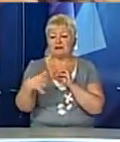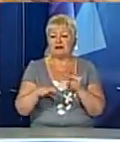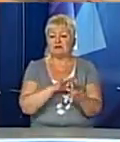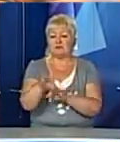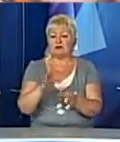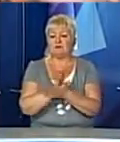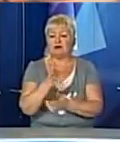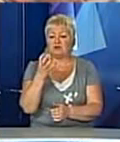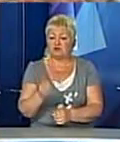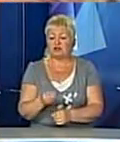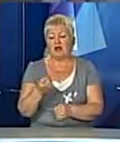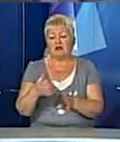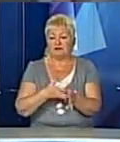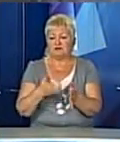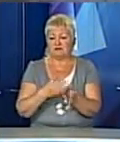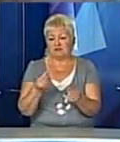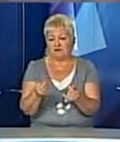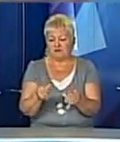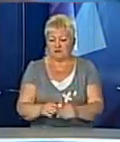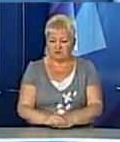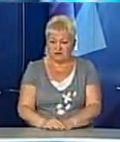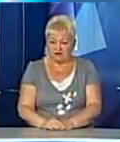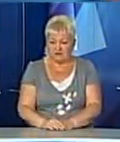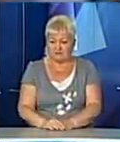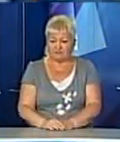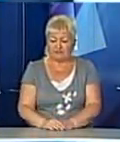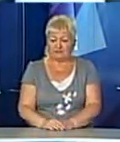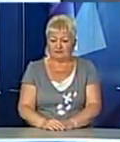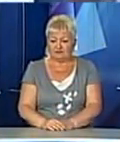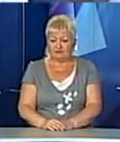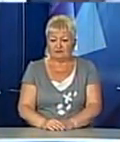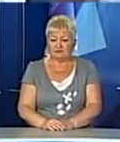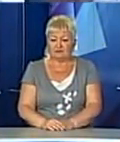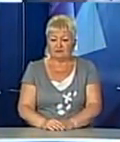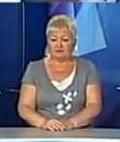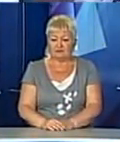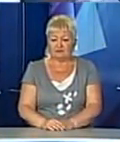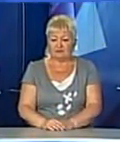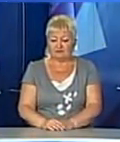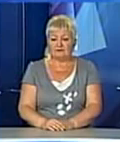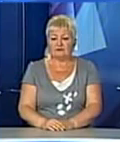мають ще. Однак не вистачає фінансування. Оксана Шеверюк, Ірина Качмарак та Володимир Ролюк – Новини.